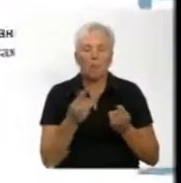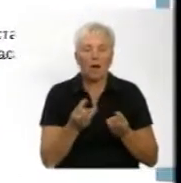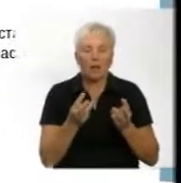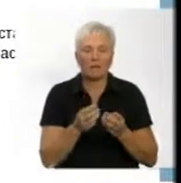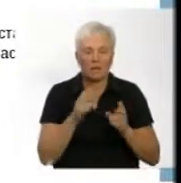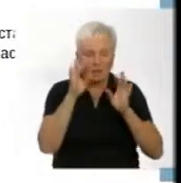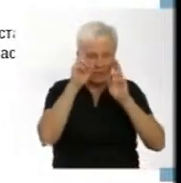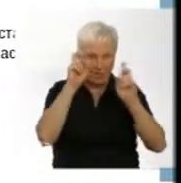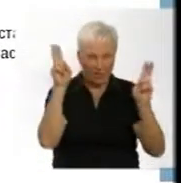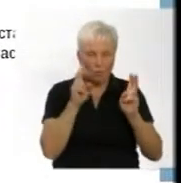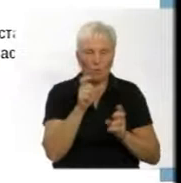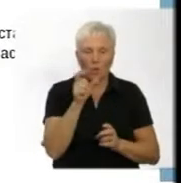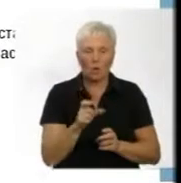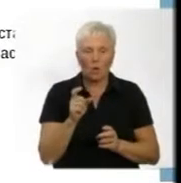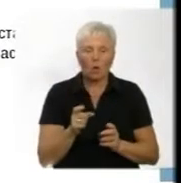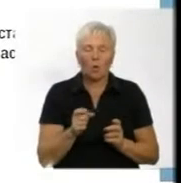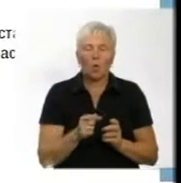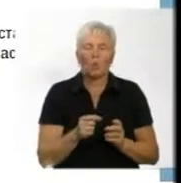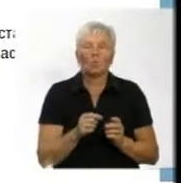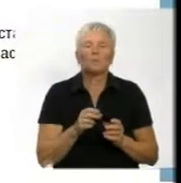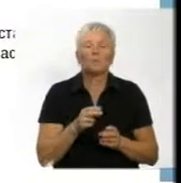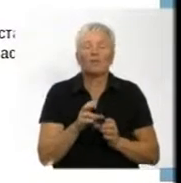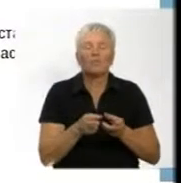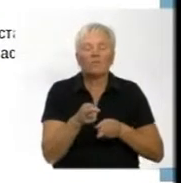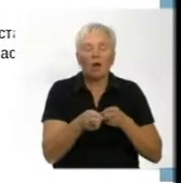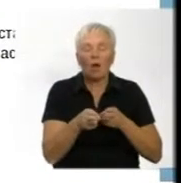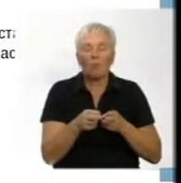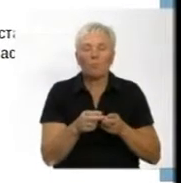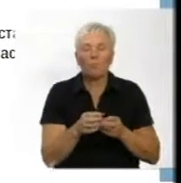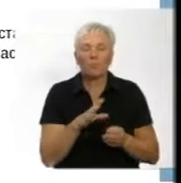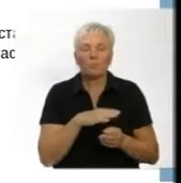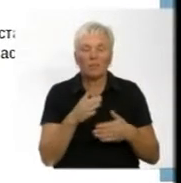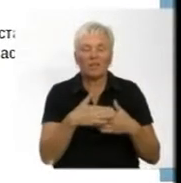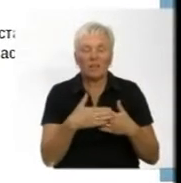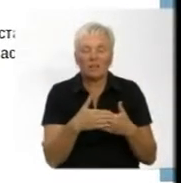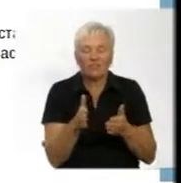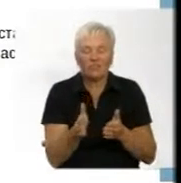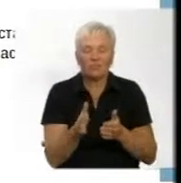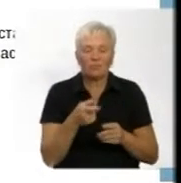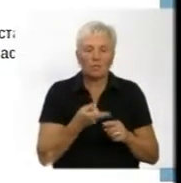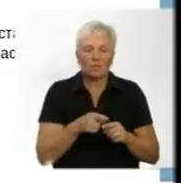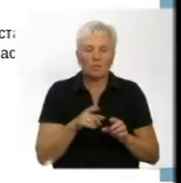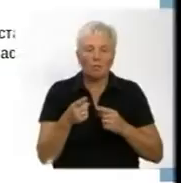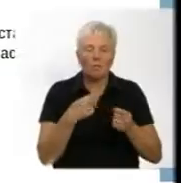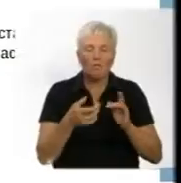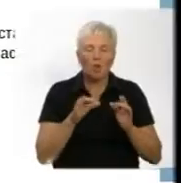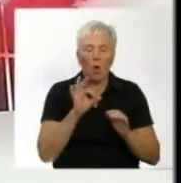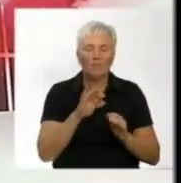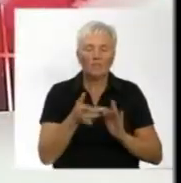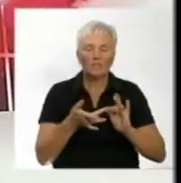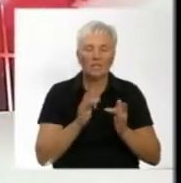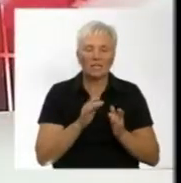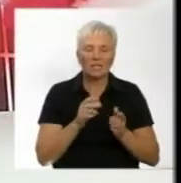комісія. Двері службового тамбора, кабіни керування були напіввідчинені. Про це йдеться на офіційному сайті «Укрзалізниці».